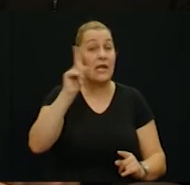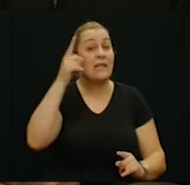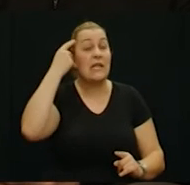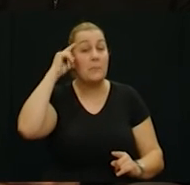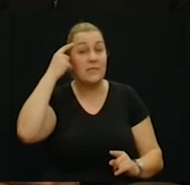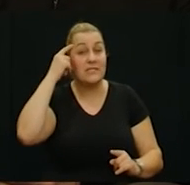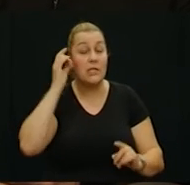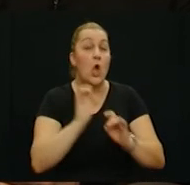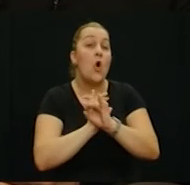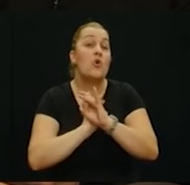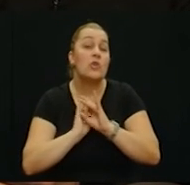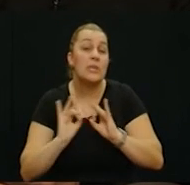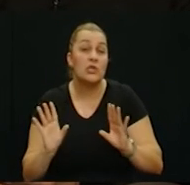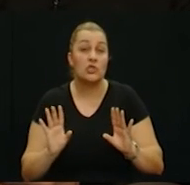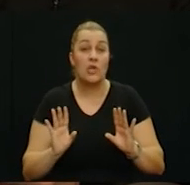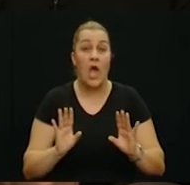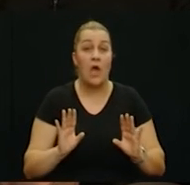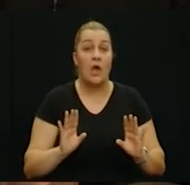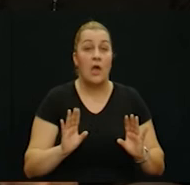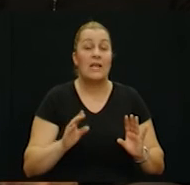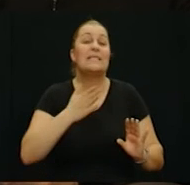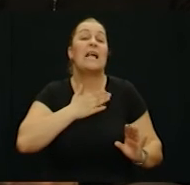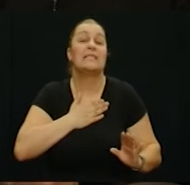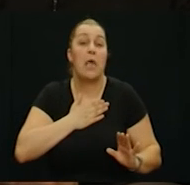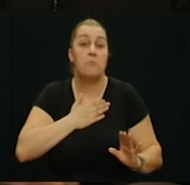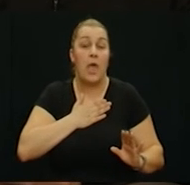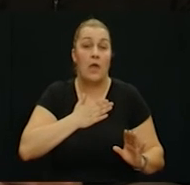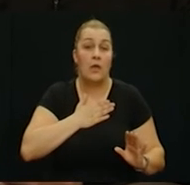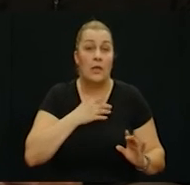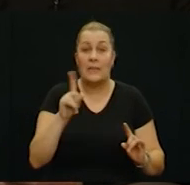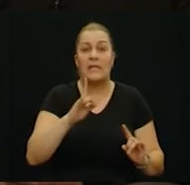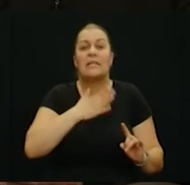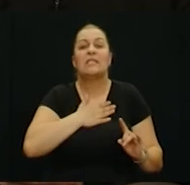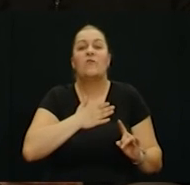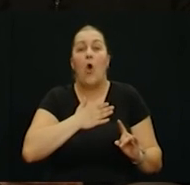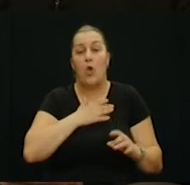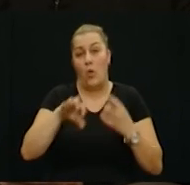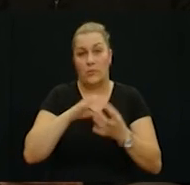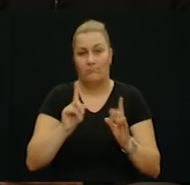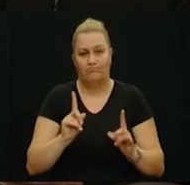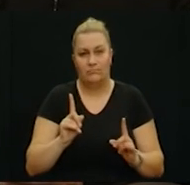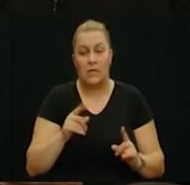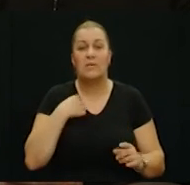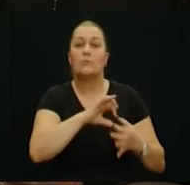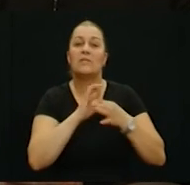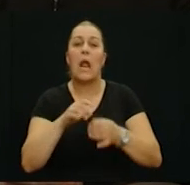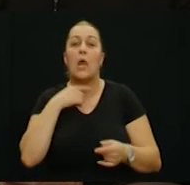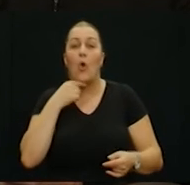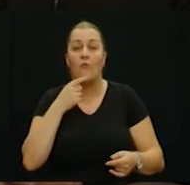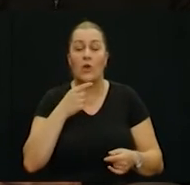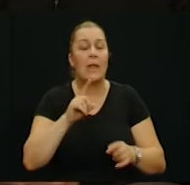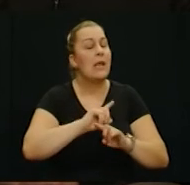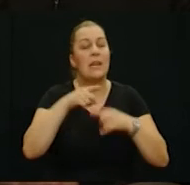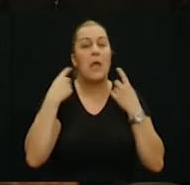mislio ništa ništa za sebe niti za svoju promociju mi smo stano